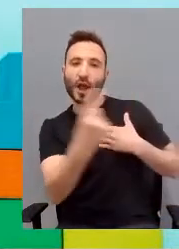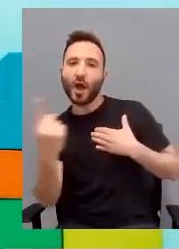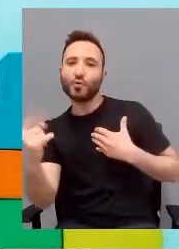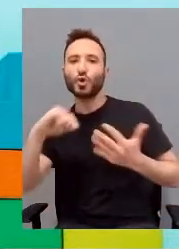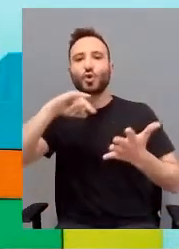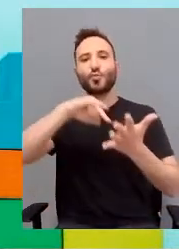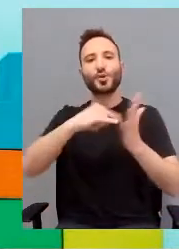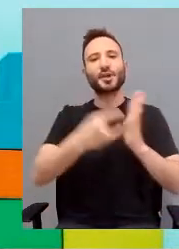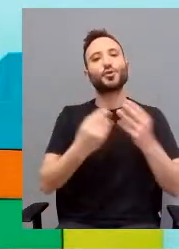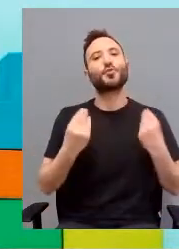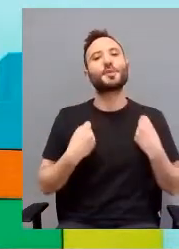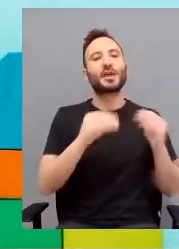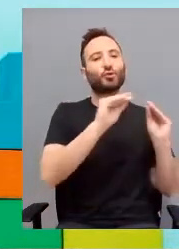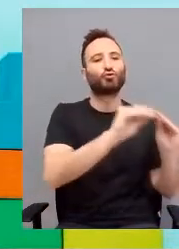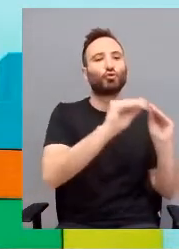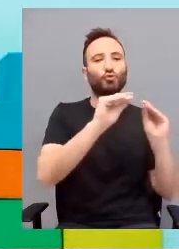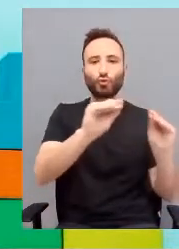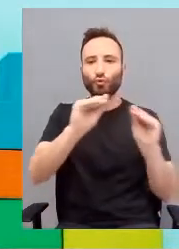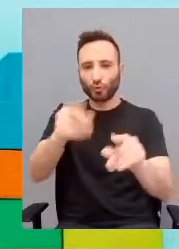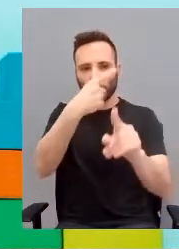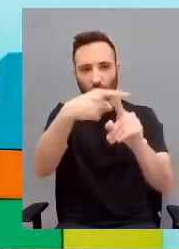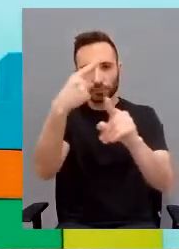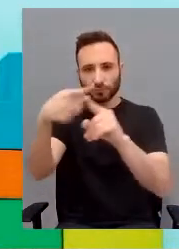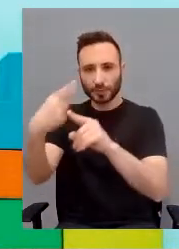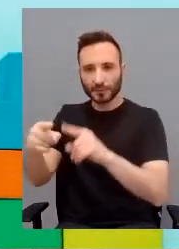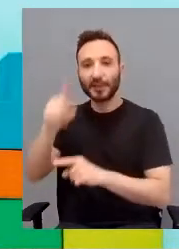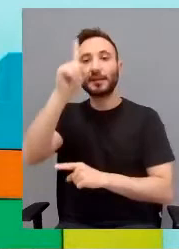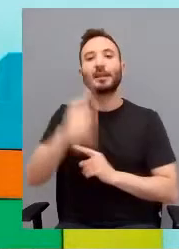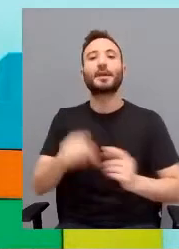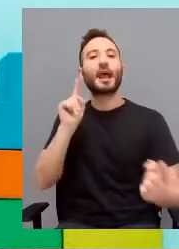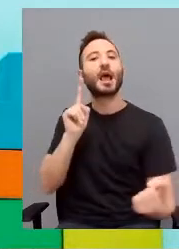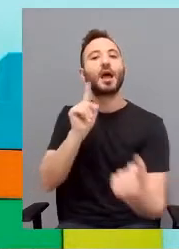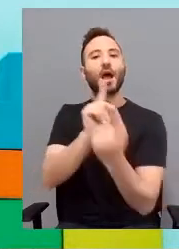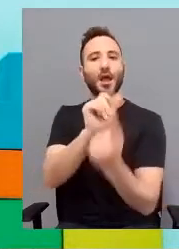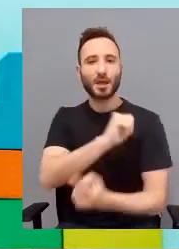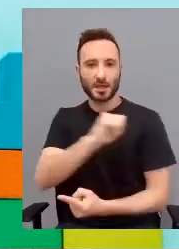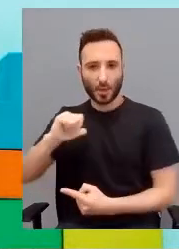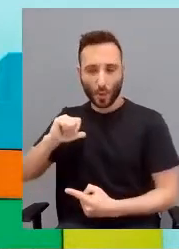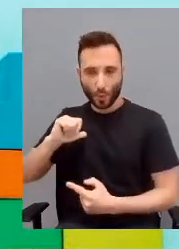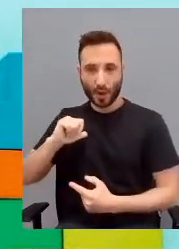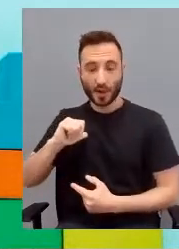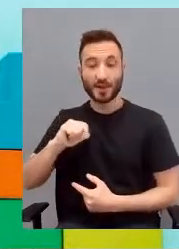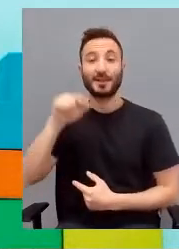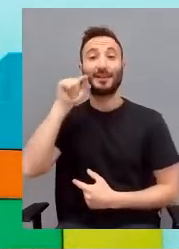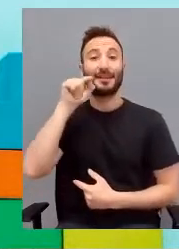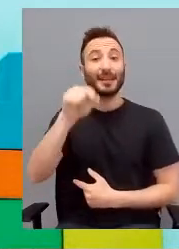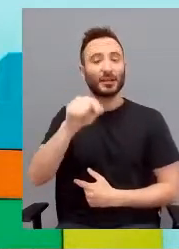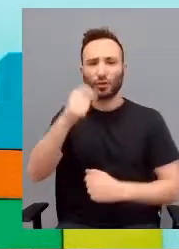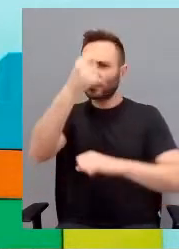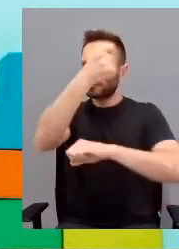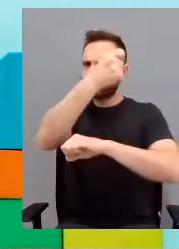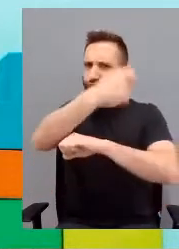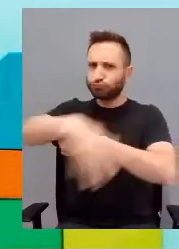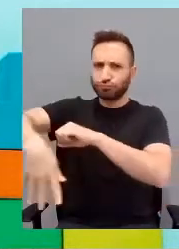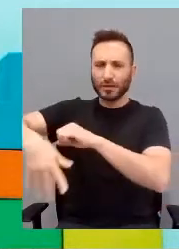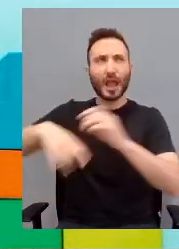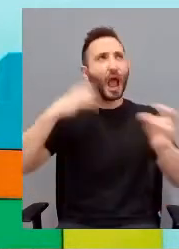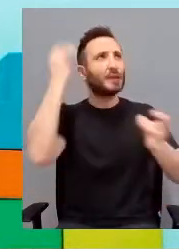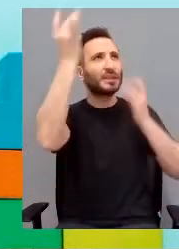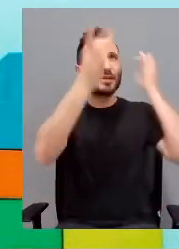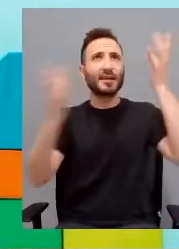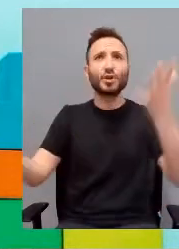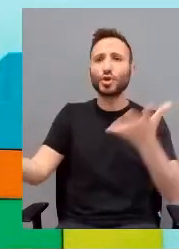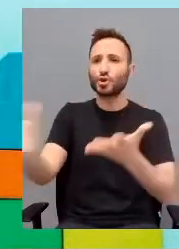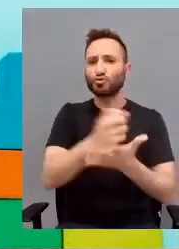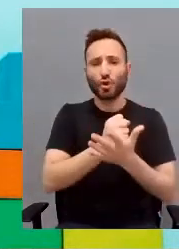una planificazione individualizzata questo è trasversale a tutte le attività tanto